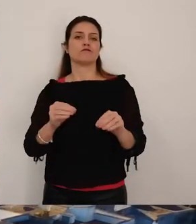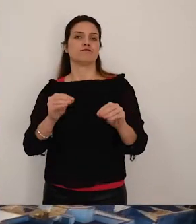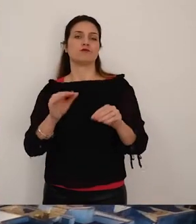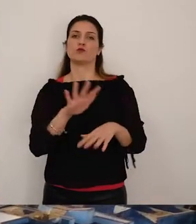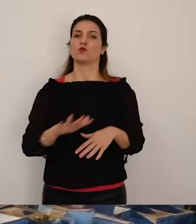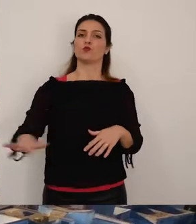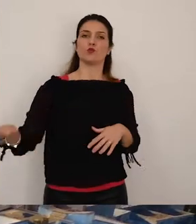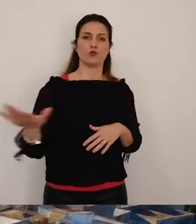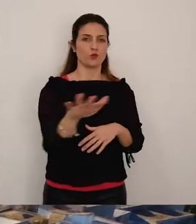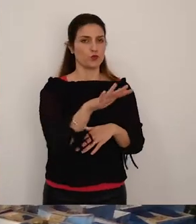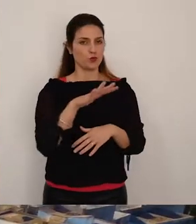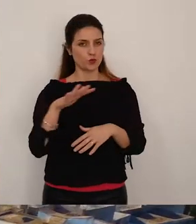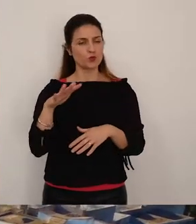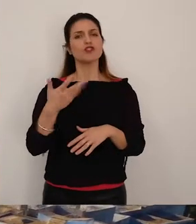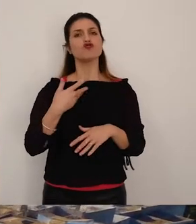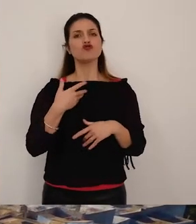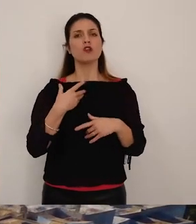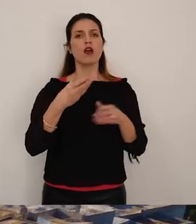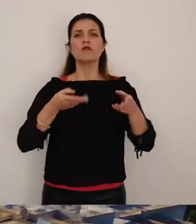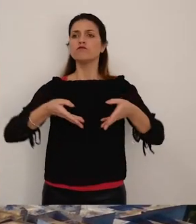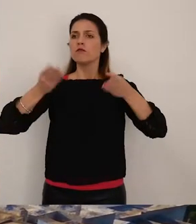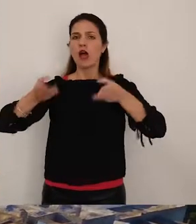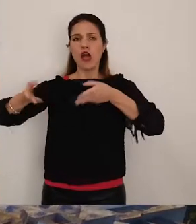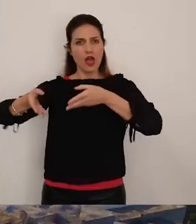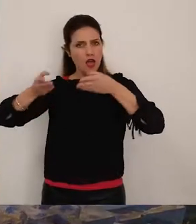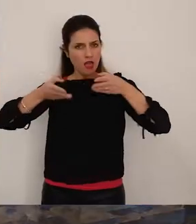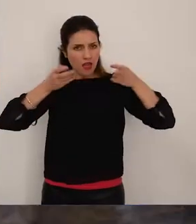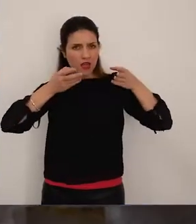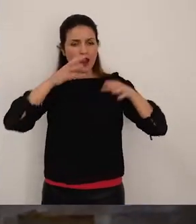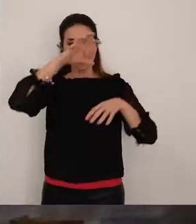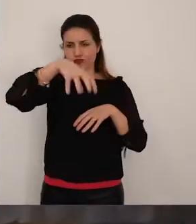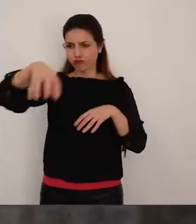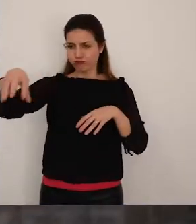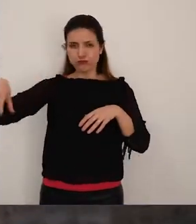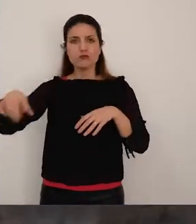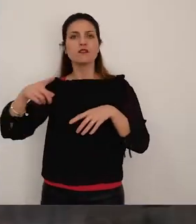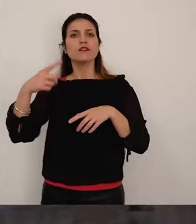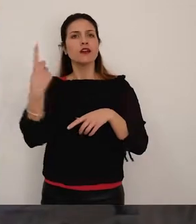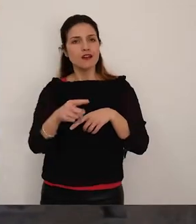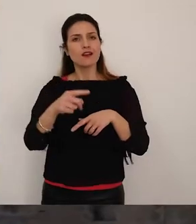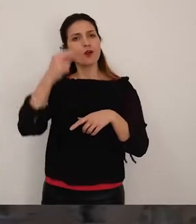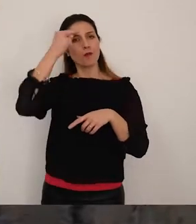Qui sono ubicati alcuni beni che rappresentano la testimonianza delle epoche passate.